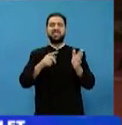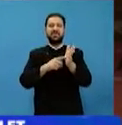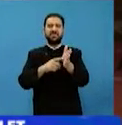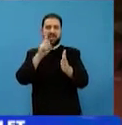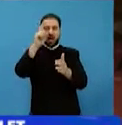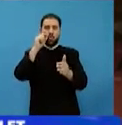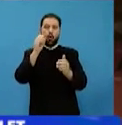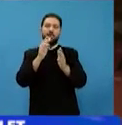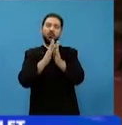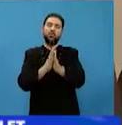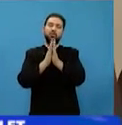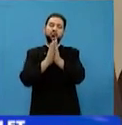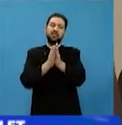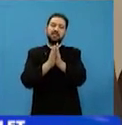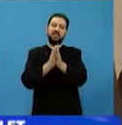rugăciunii.